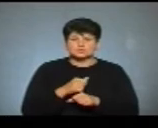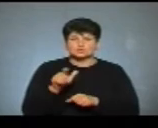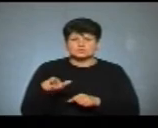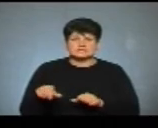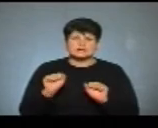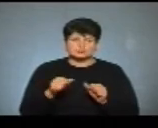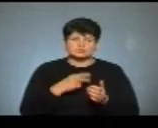може проявити свої здібності.